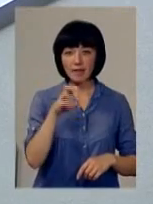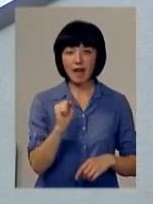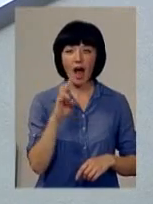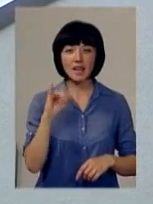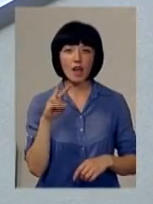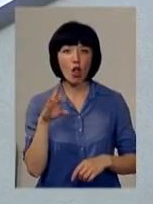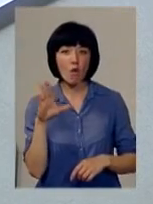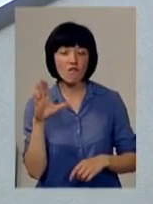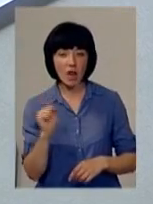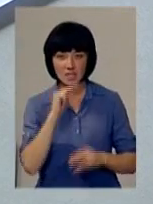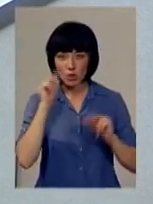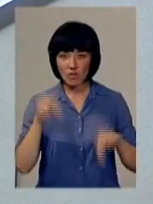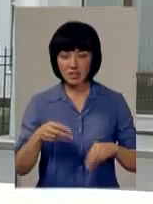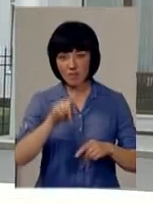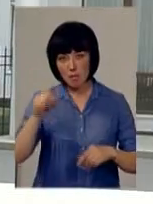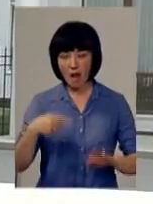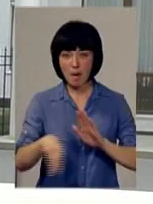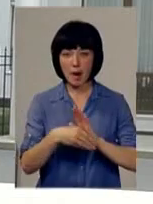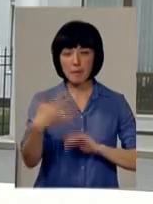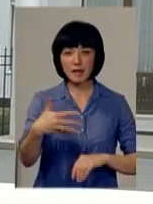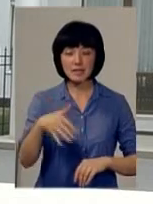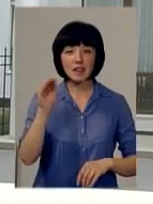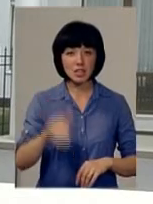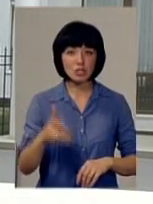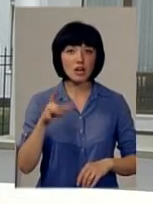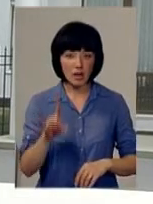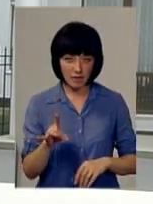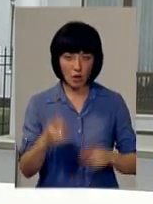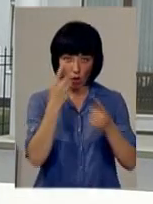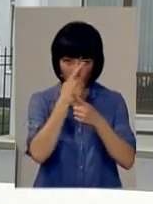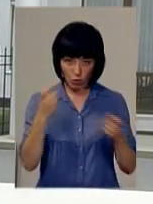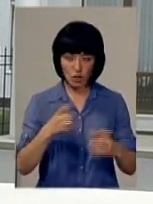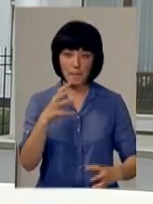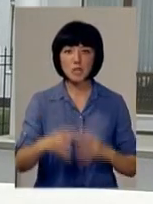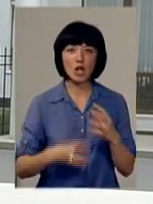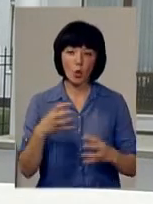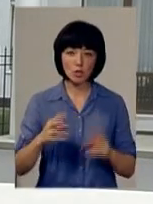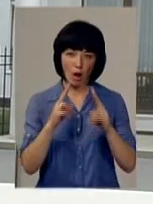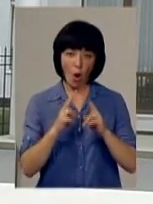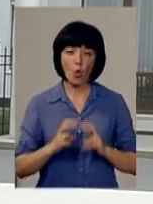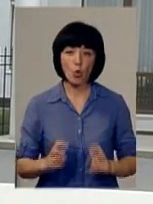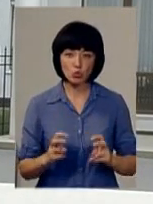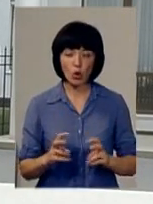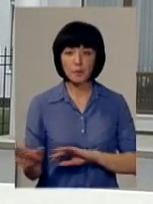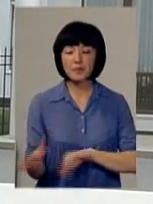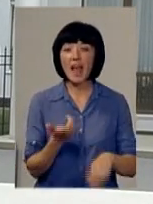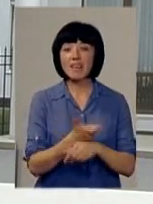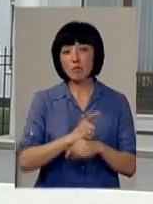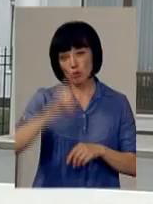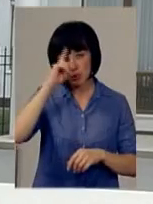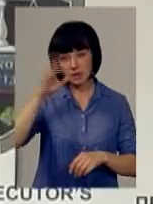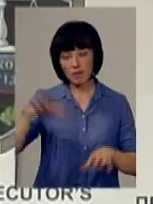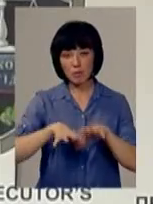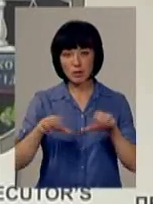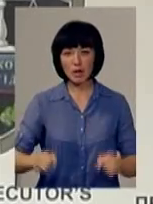Данілову, яку звинувачують у вимаганні хабара у розмірі 50 тисяч гривень, оголошено у міжнародний розшук. Найбільше ж прославився